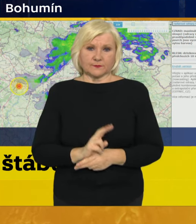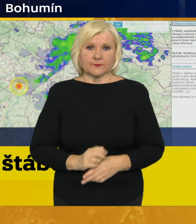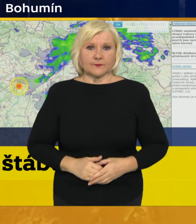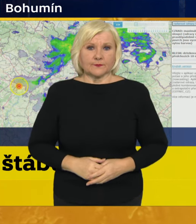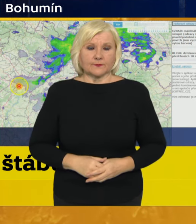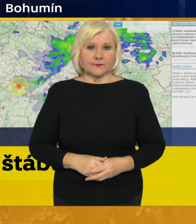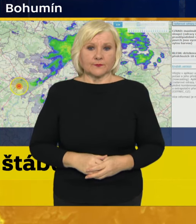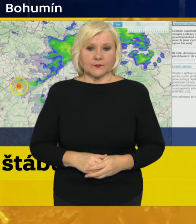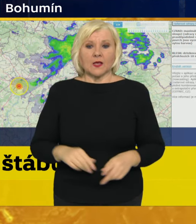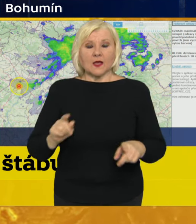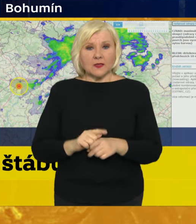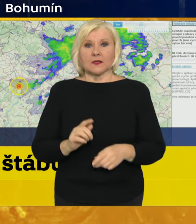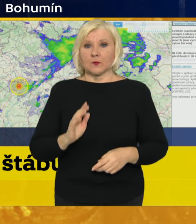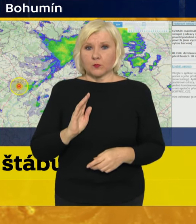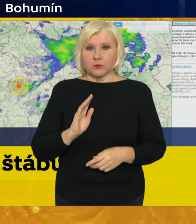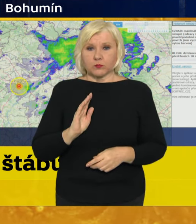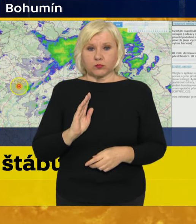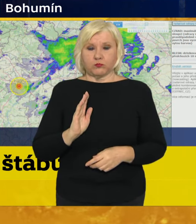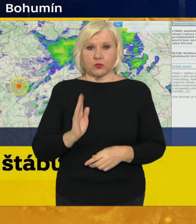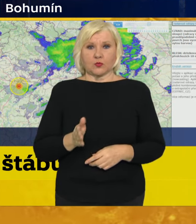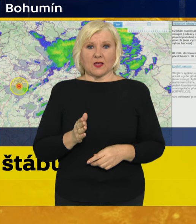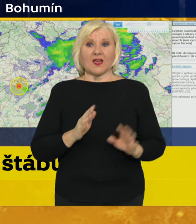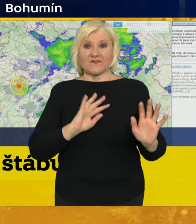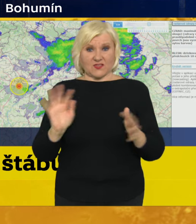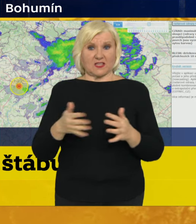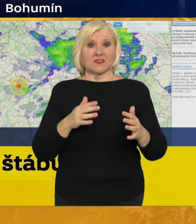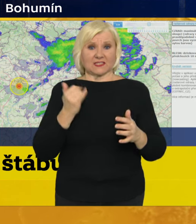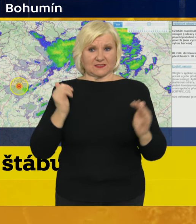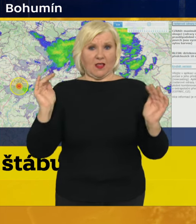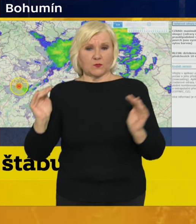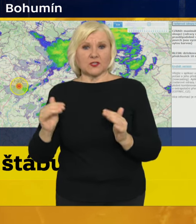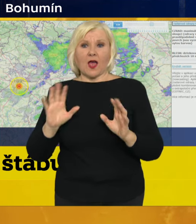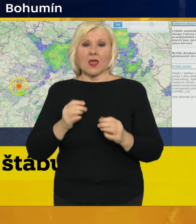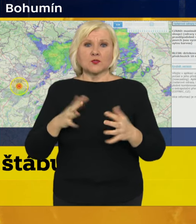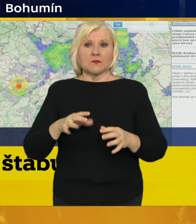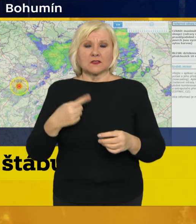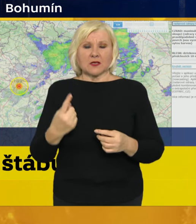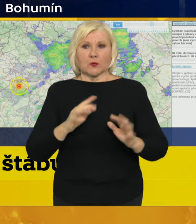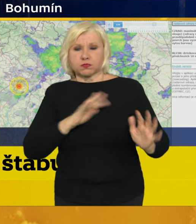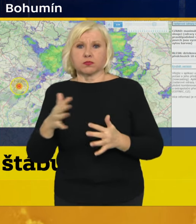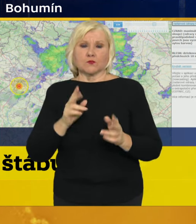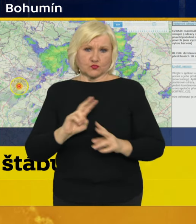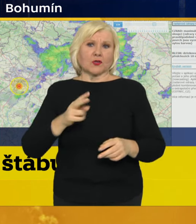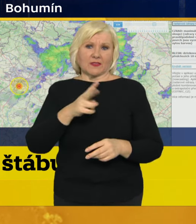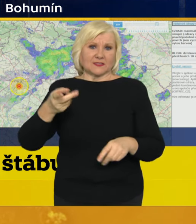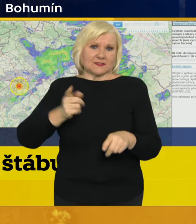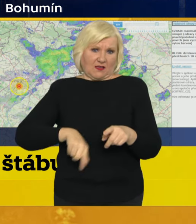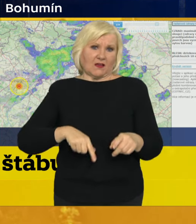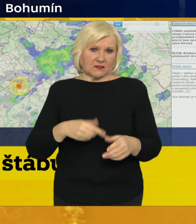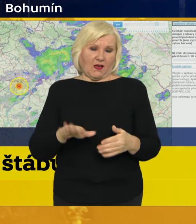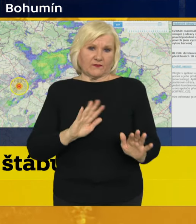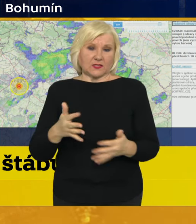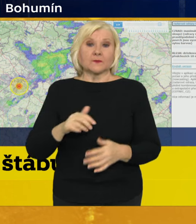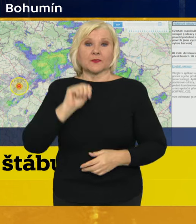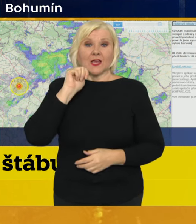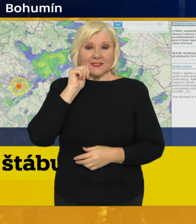Bude docházet k oslabování větru, ale v nárazech se vítr může dál projevit. My zítra,